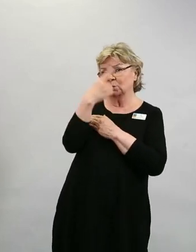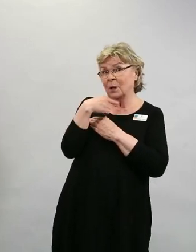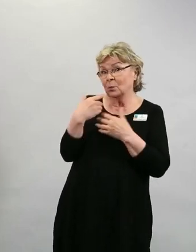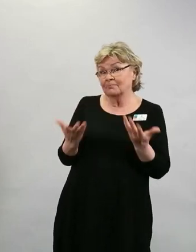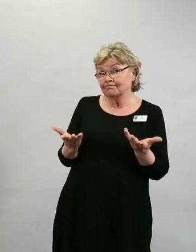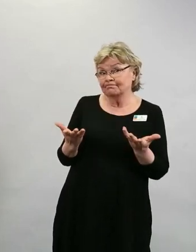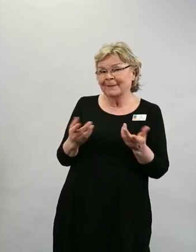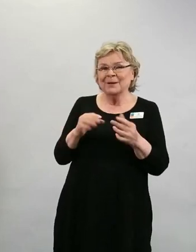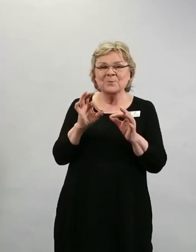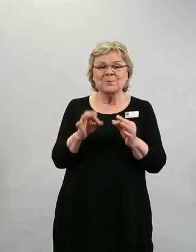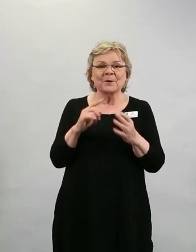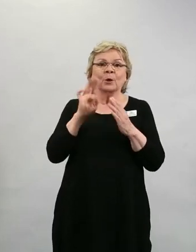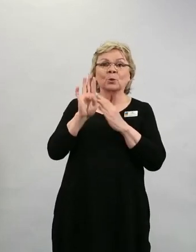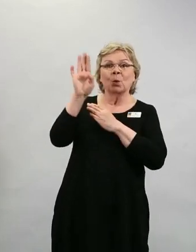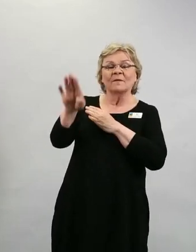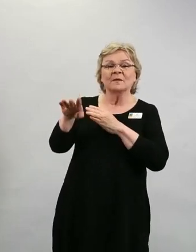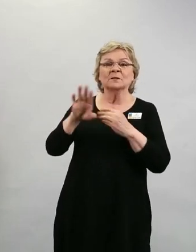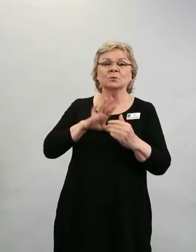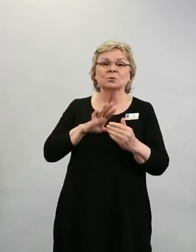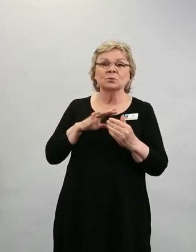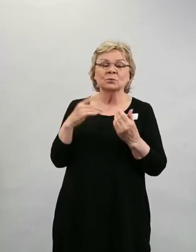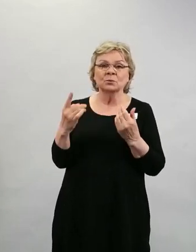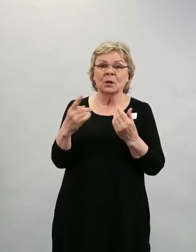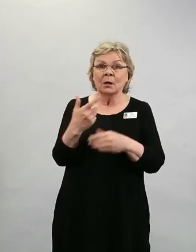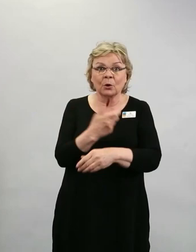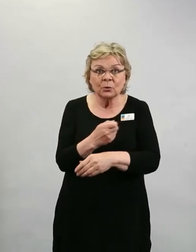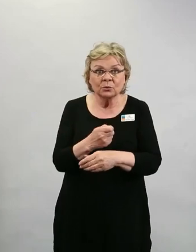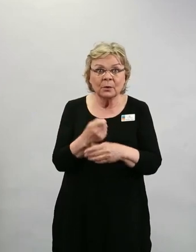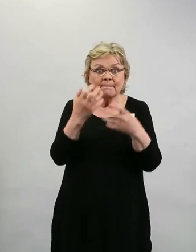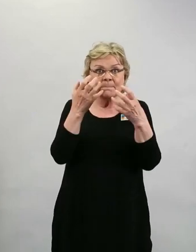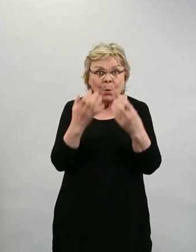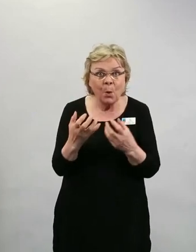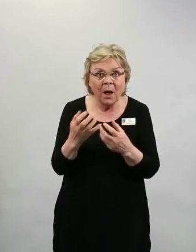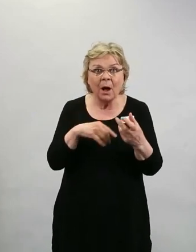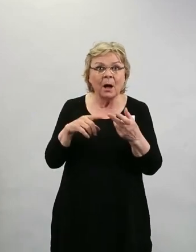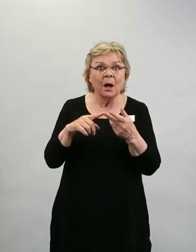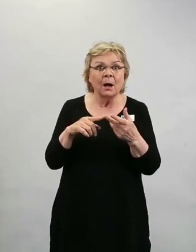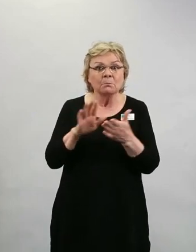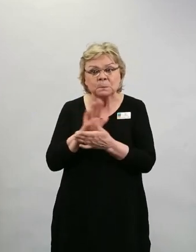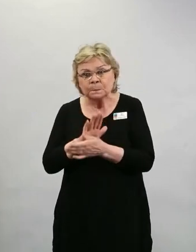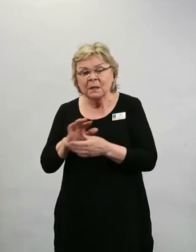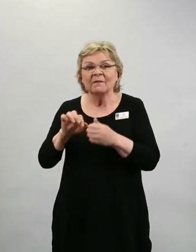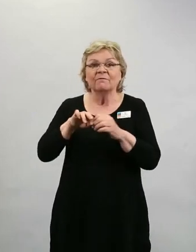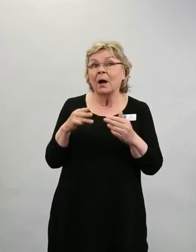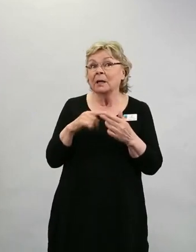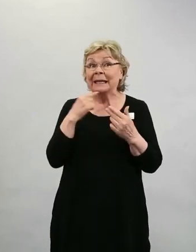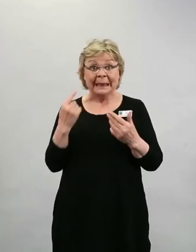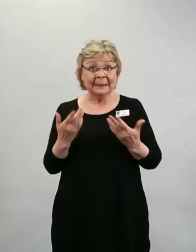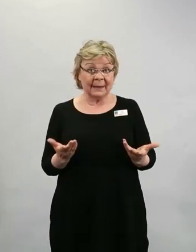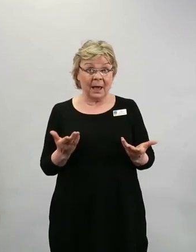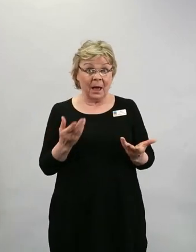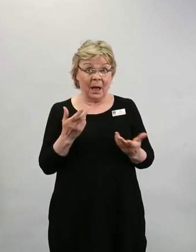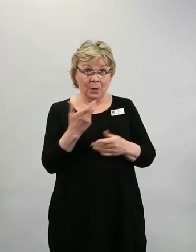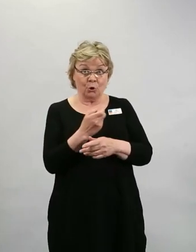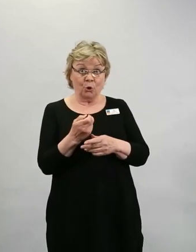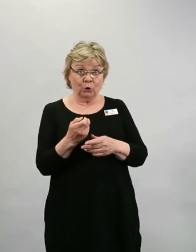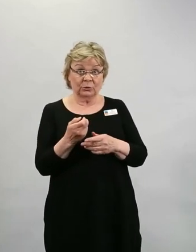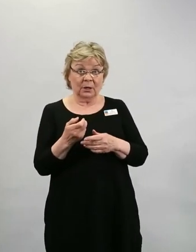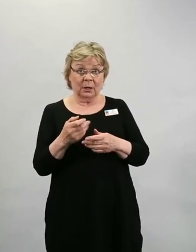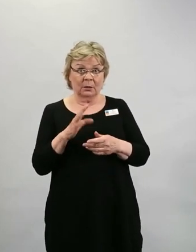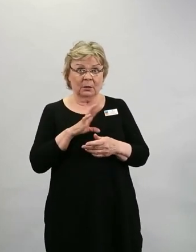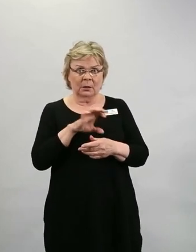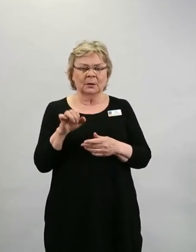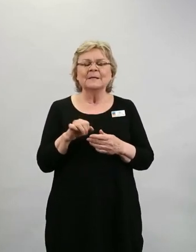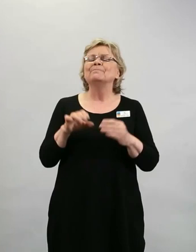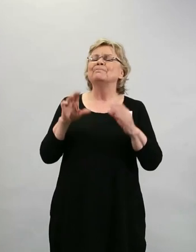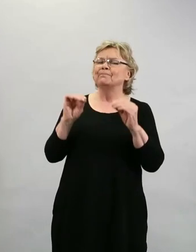rokotteista tulevaisuudessa olemaan pulaa vai kattaako rokotetuotanto tarpeet? No siis tällä hetkellä on